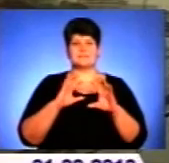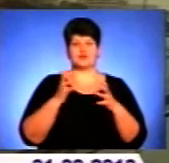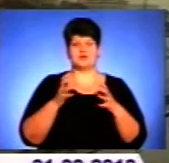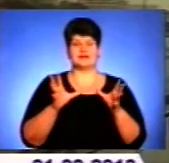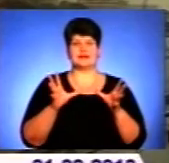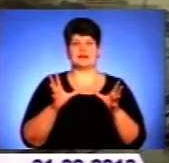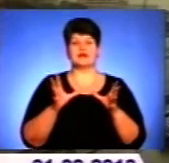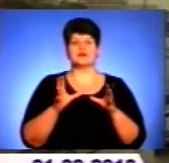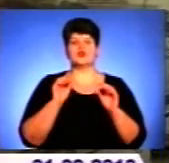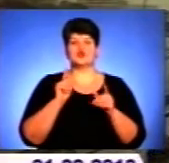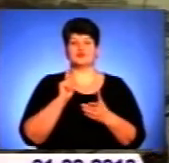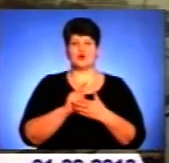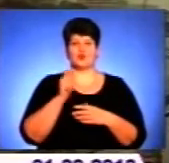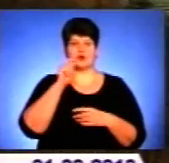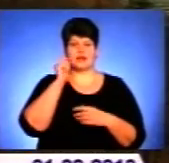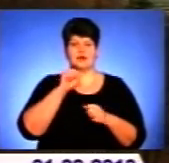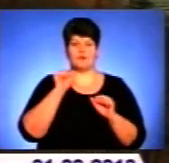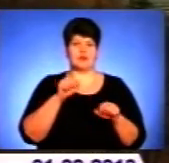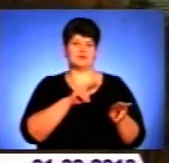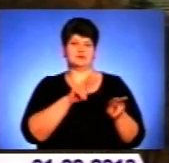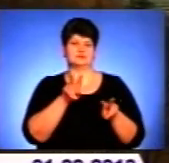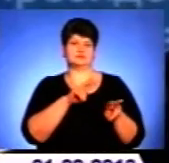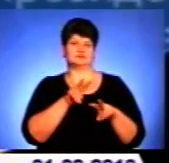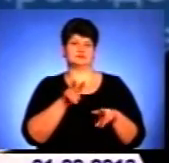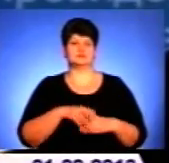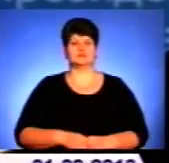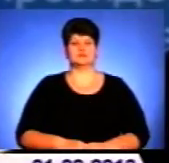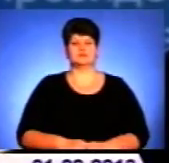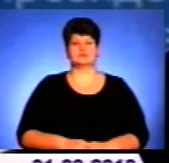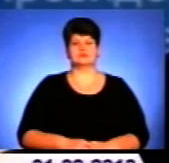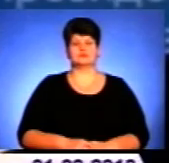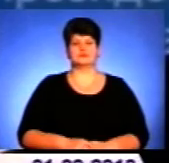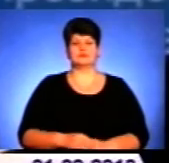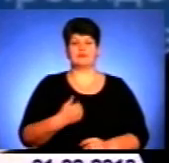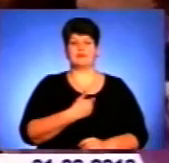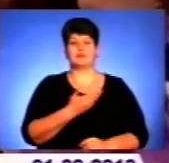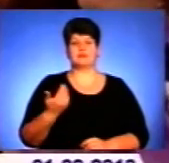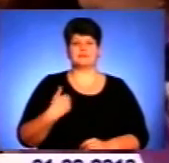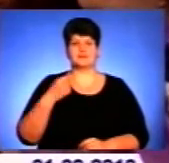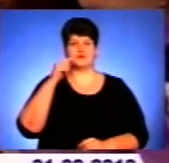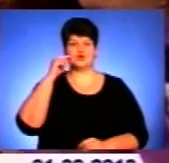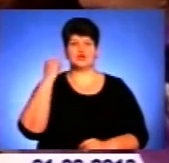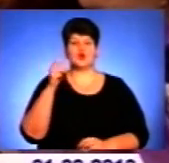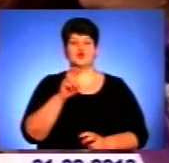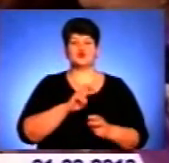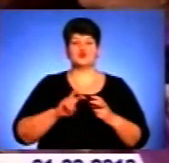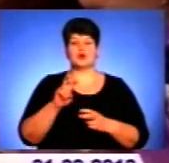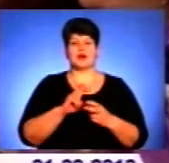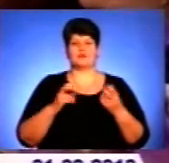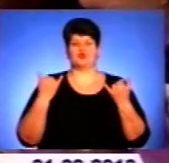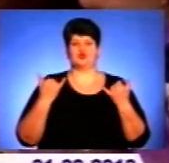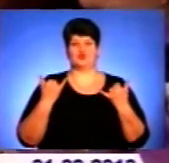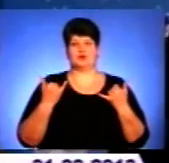шукають. Україна могла би бути, наприклад, спостерігачем. Ми з Росією шукаємо сьогодні